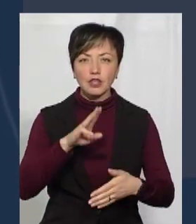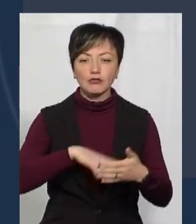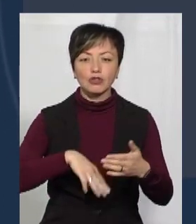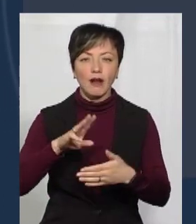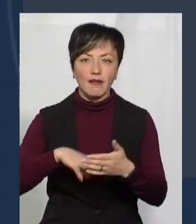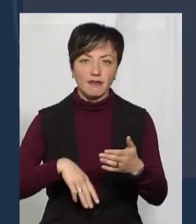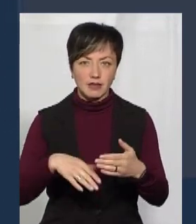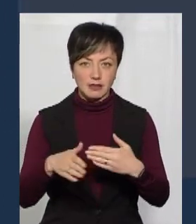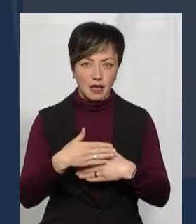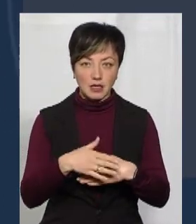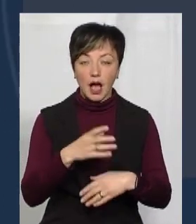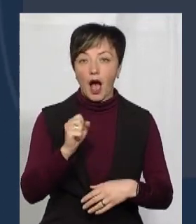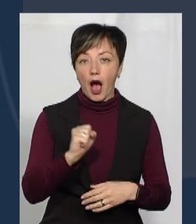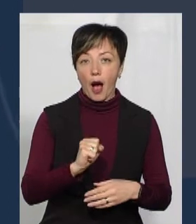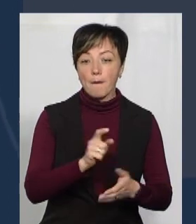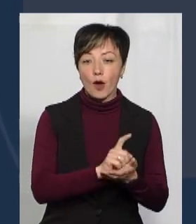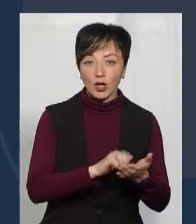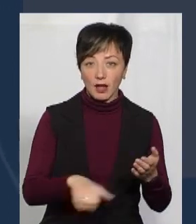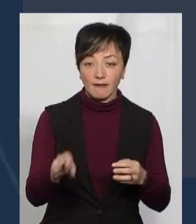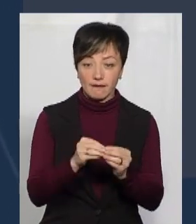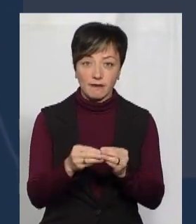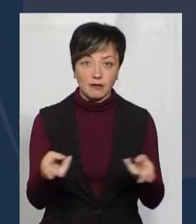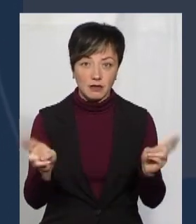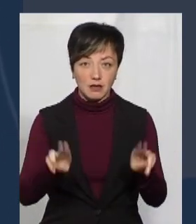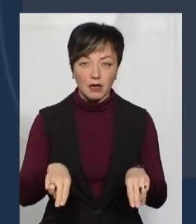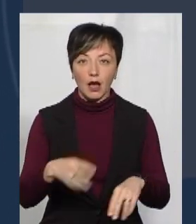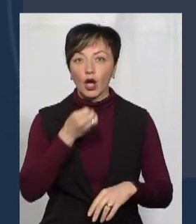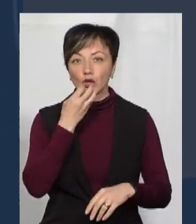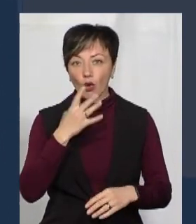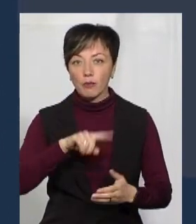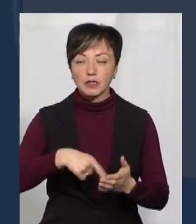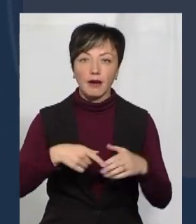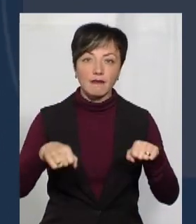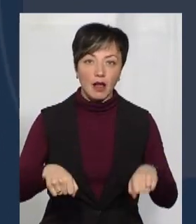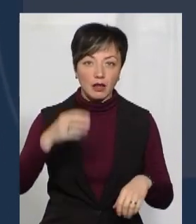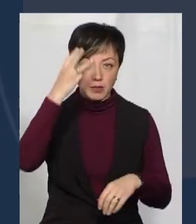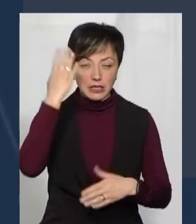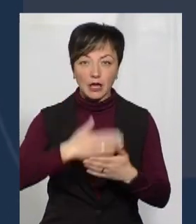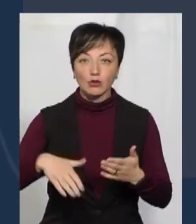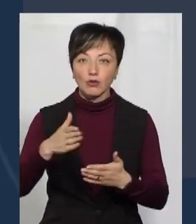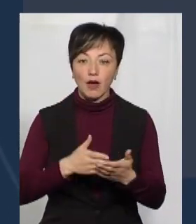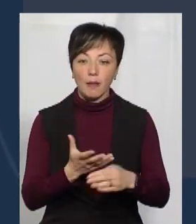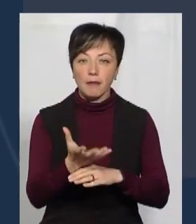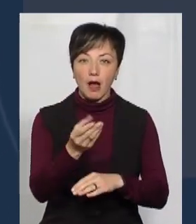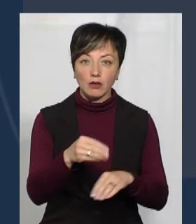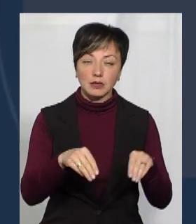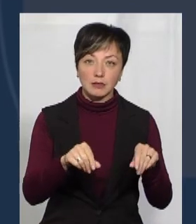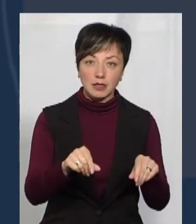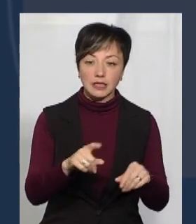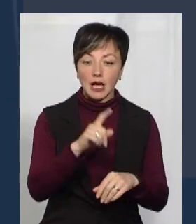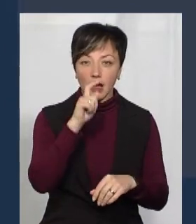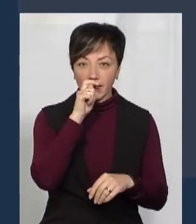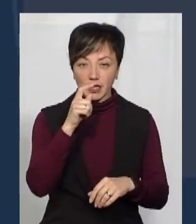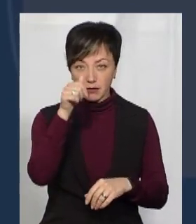санкції. А податки, все це є. От добре, що міська влада, хмельницька, касувала оплату по землі за квітень